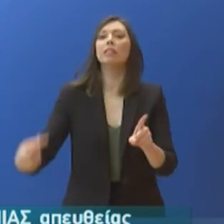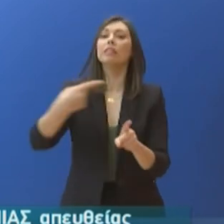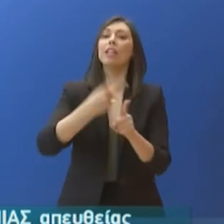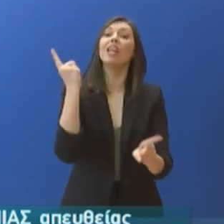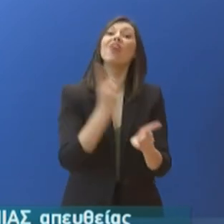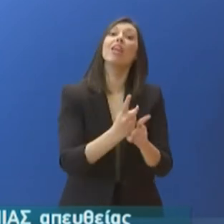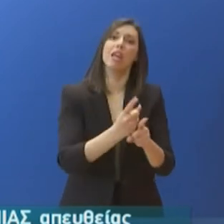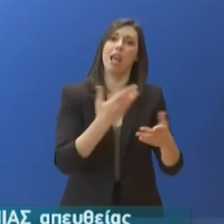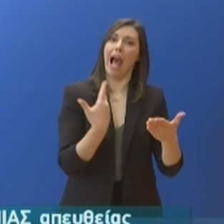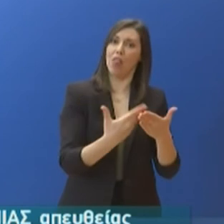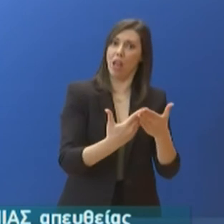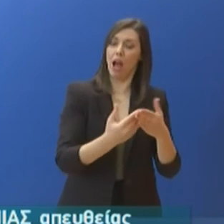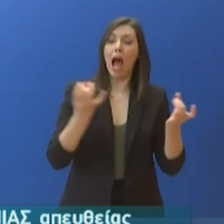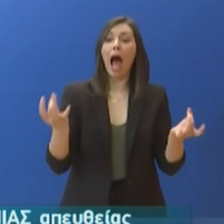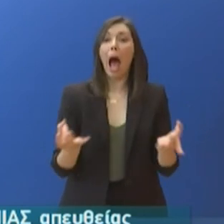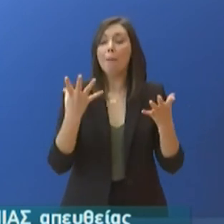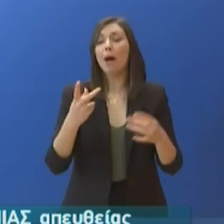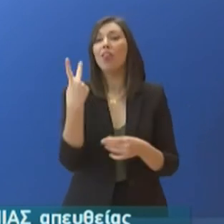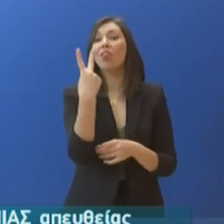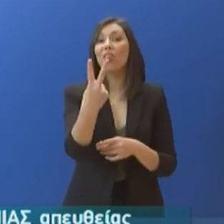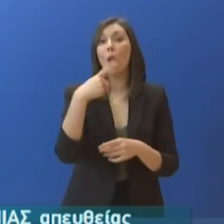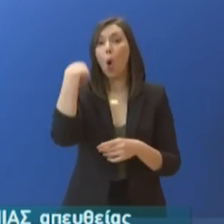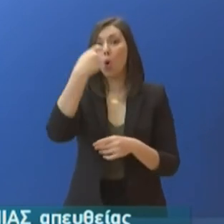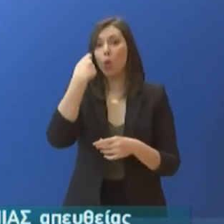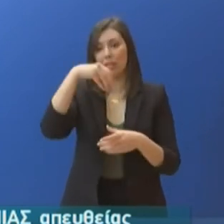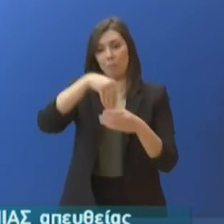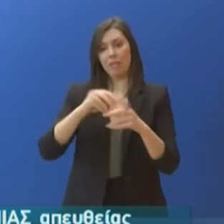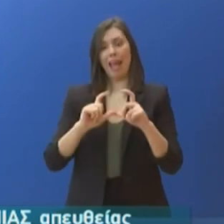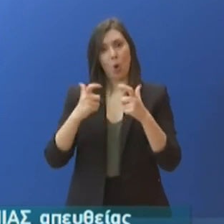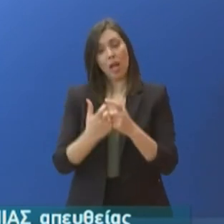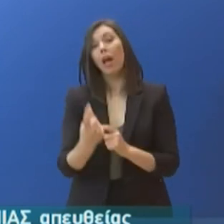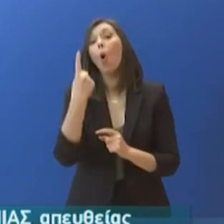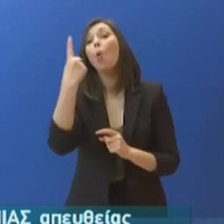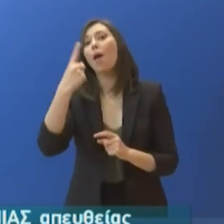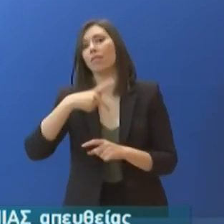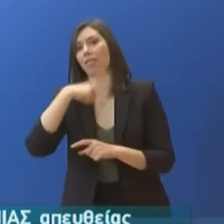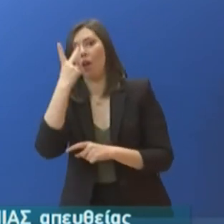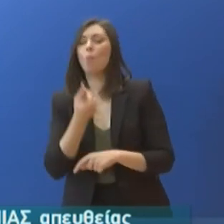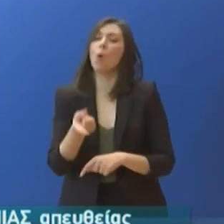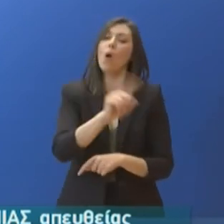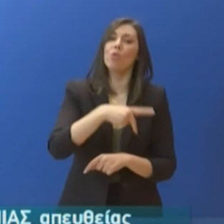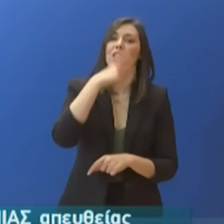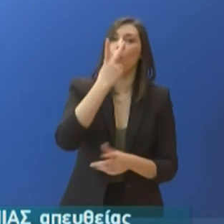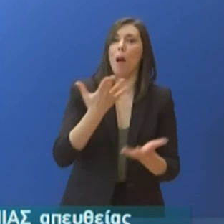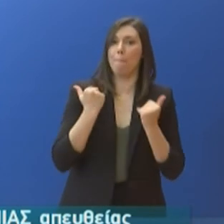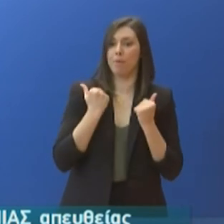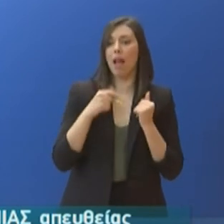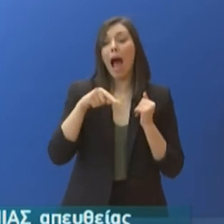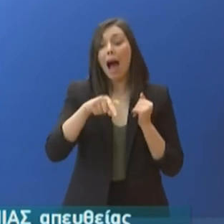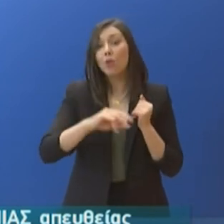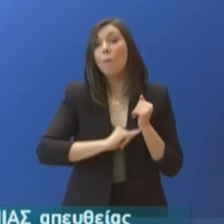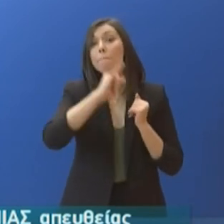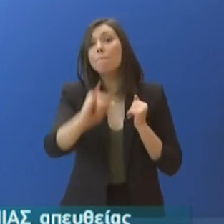μονογενειακής οικογένειας ο ένας γονέας με πλήρεις αποδοχές για όσο διάστημα ανασταλεί η λειτουργία των σχολείων και μέχρι τις 10